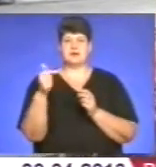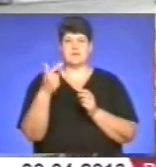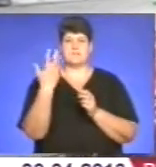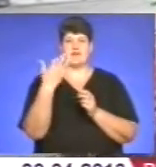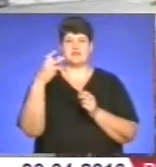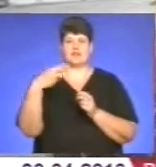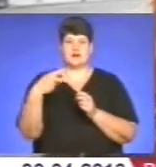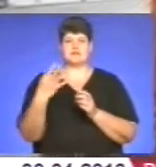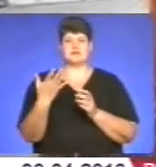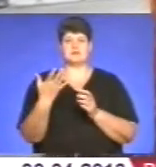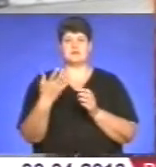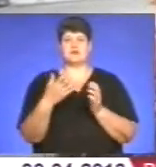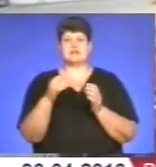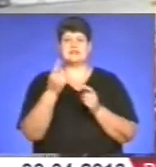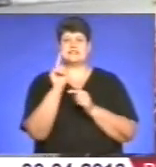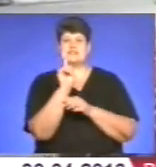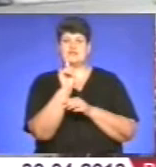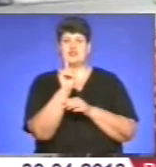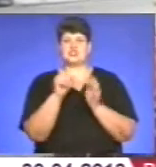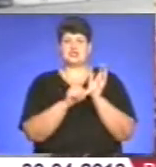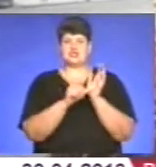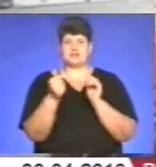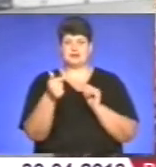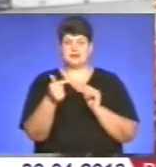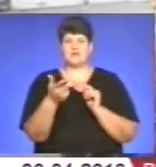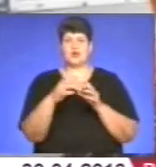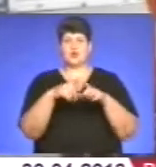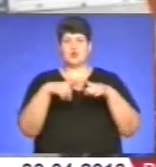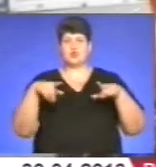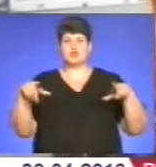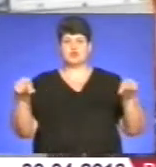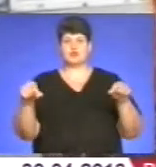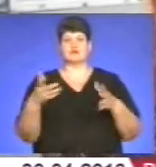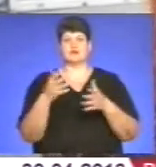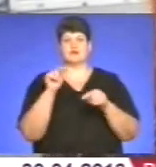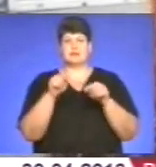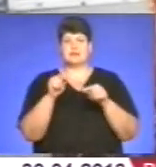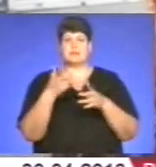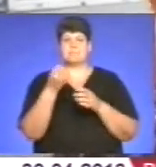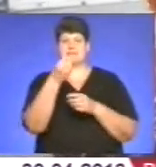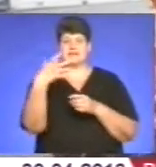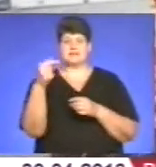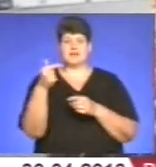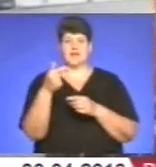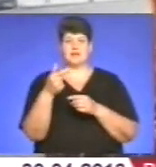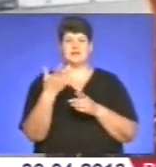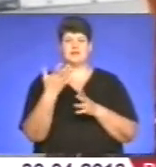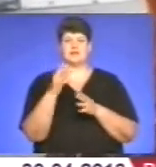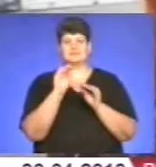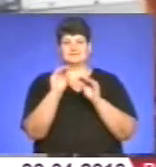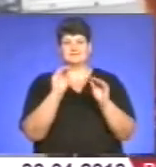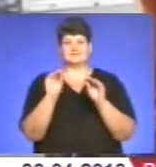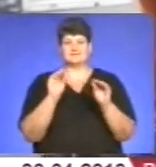грам – 0,30 копійок. Свічечка – 6 гривень. Рушничок вибитий – 15 гривень. Ну і плівка для приклараси